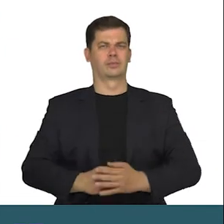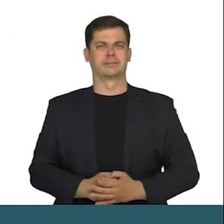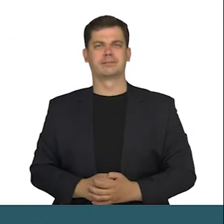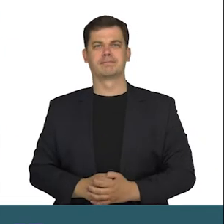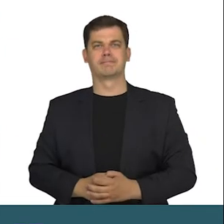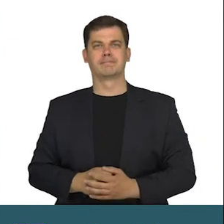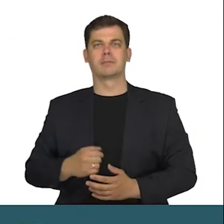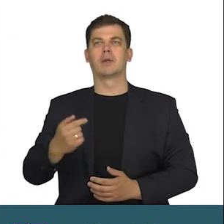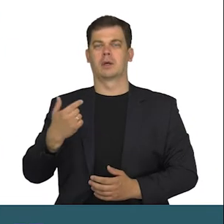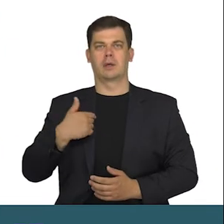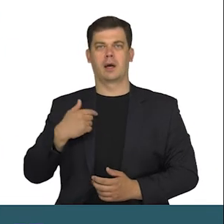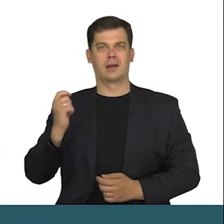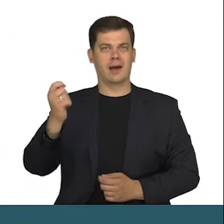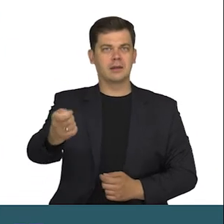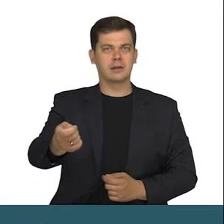Jestem w domu.